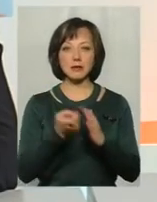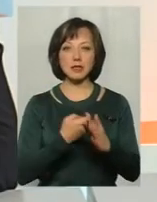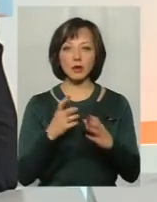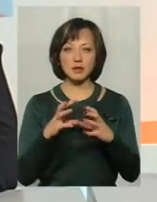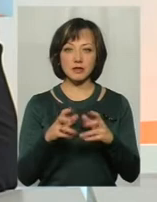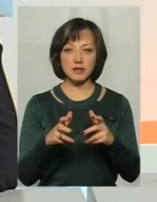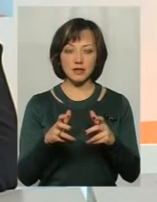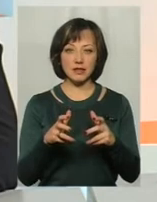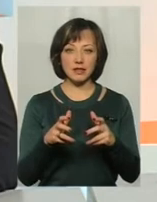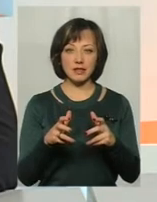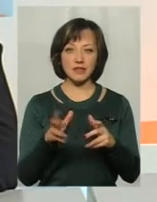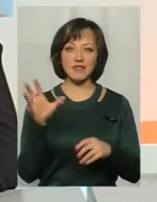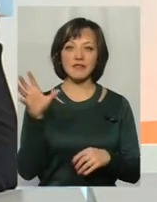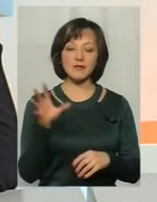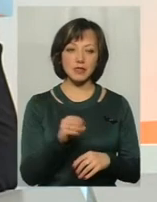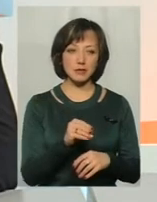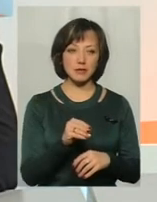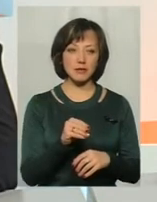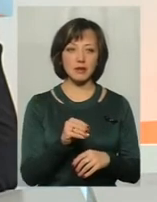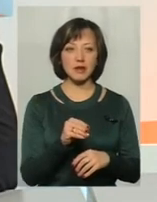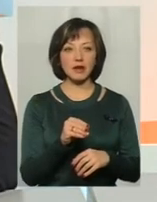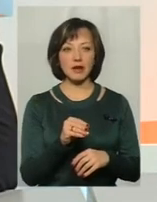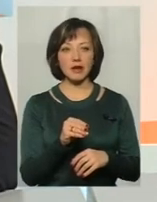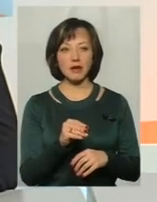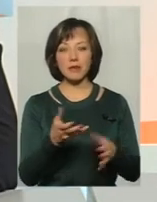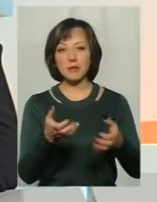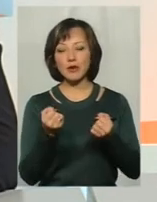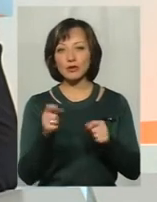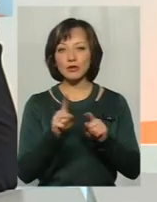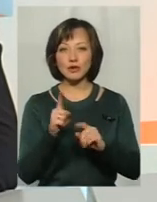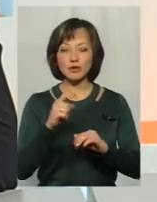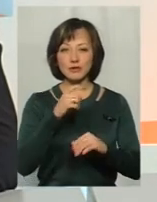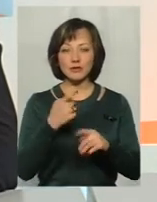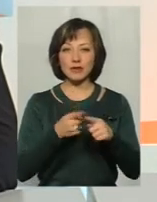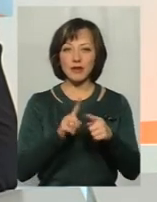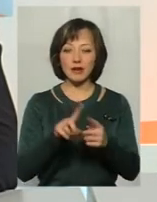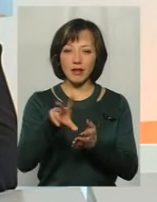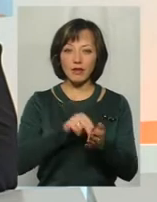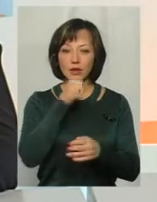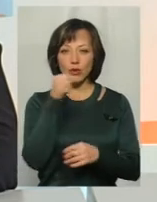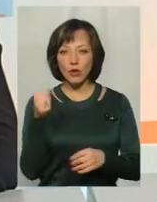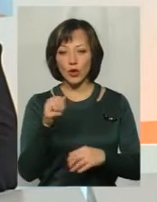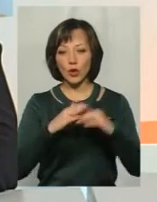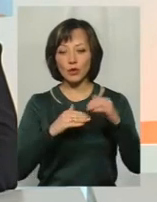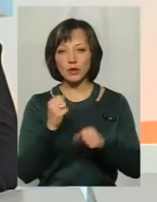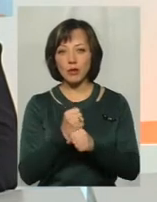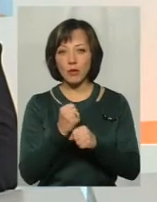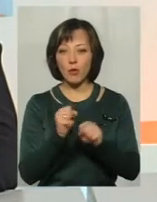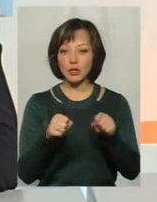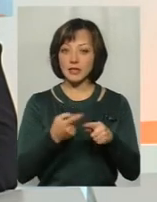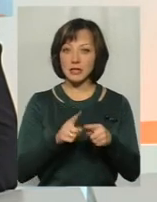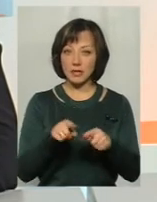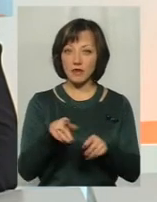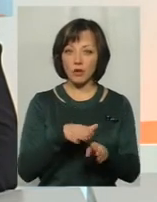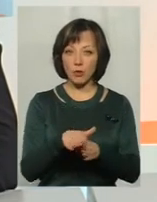світ всім. Беруть щось до рота, ручками щось роблять. Тоді вже батькам треба задуматися. Можливо, це,